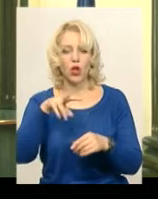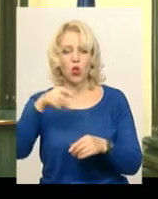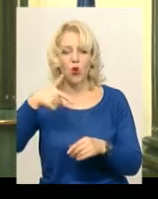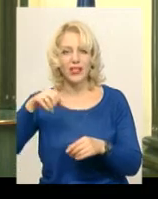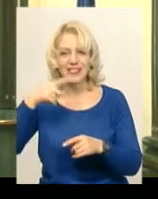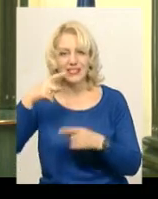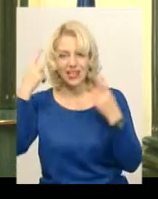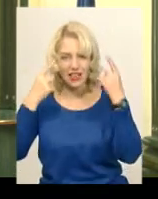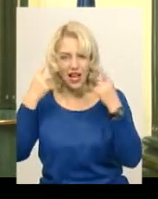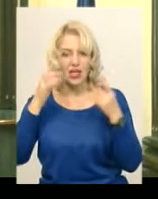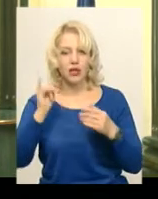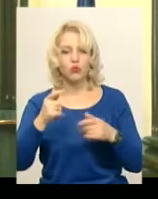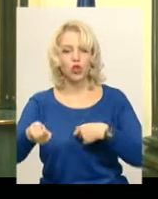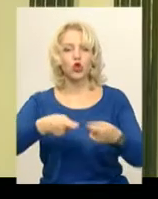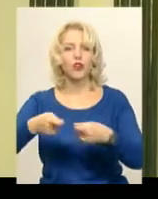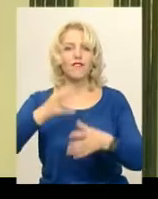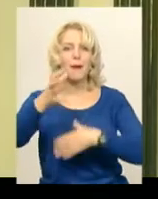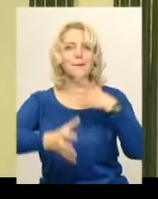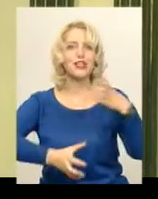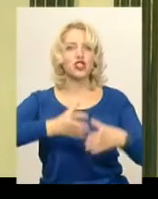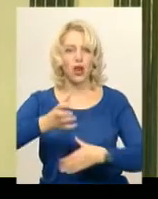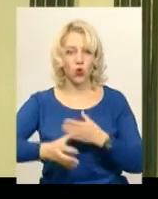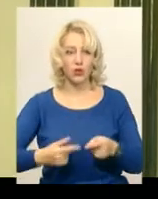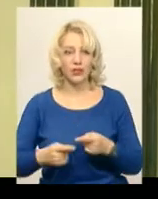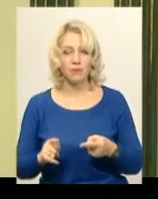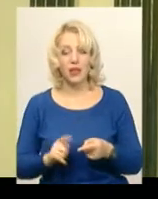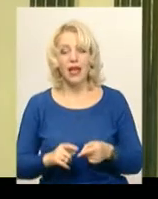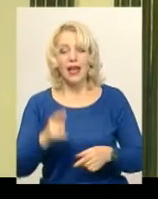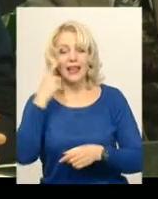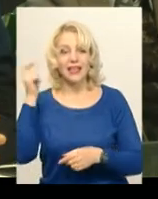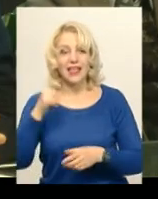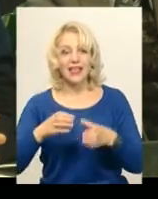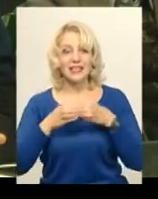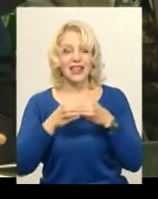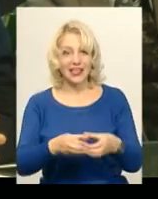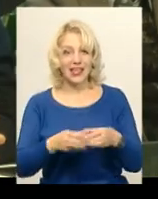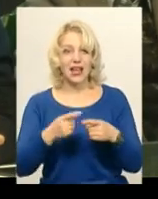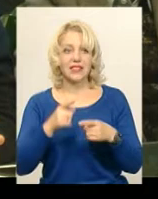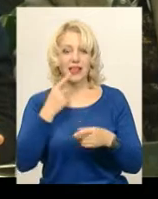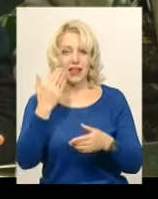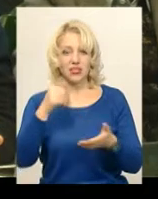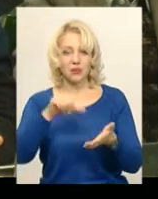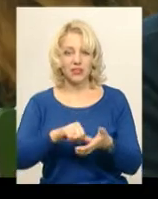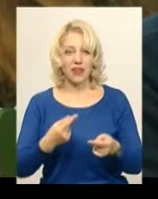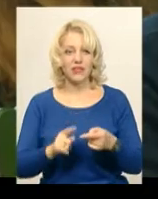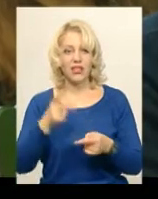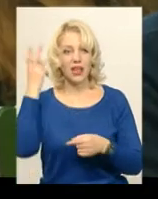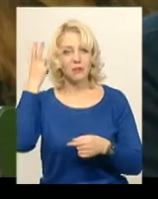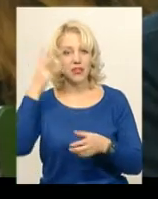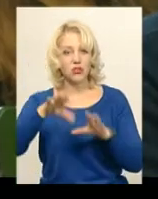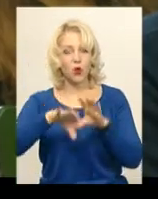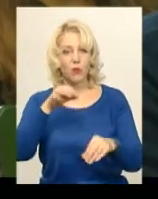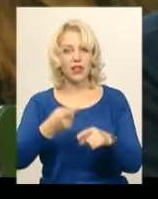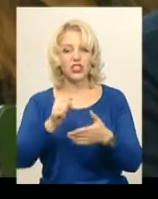торгівлю і, в першу чергу, міжнародну торгівлю. Китайська делегація, каже її представник Цзян Венчао, що Хмельницький обирали через те,